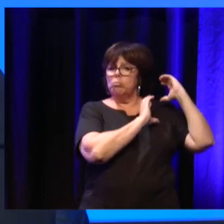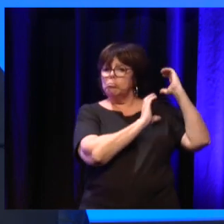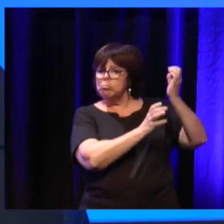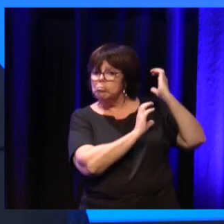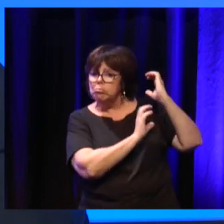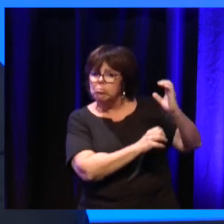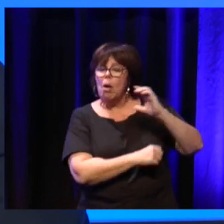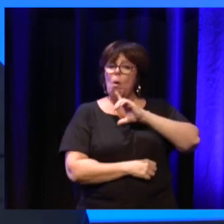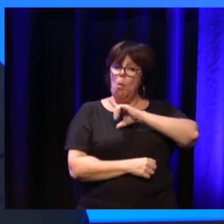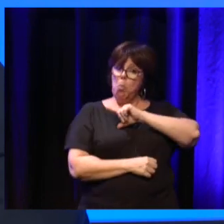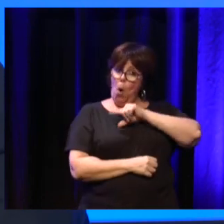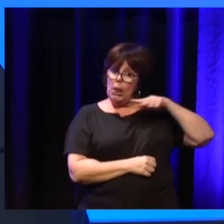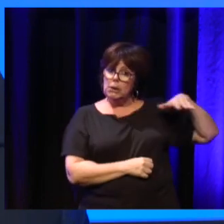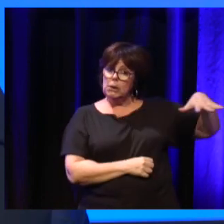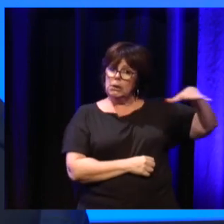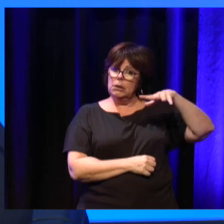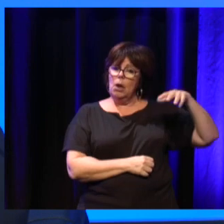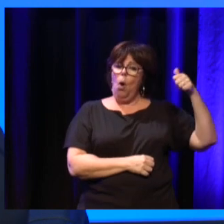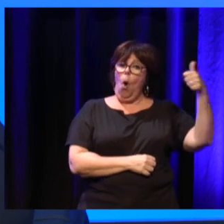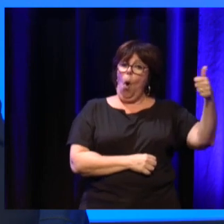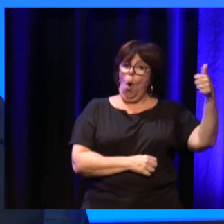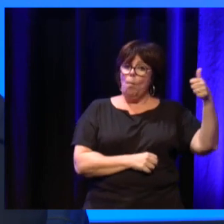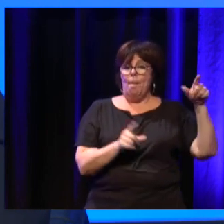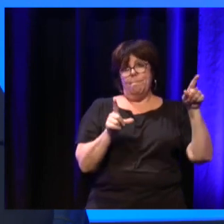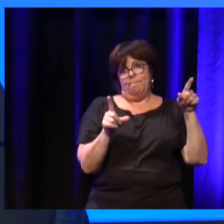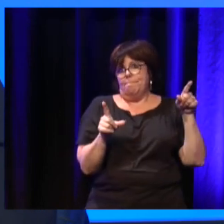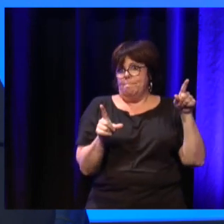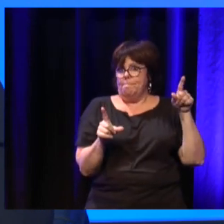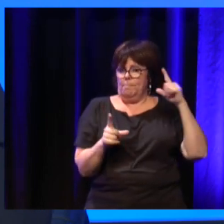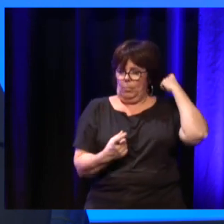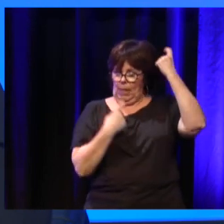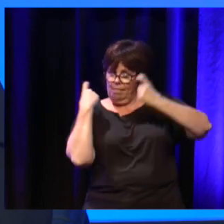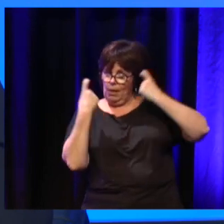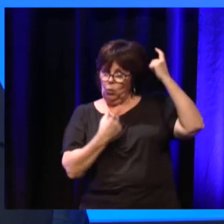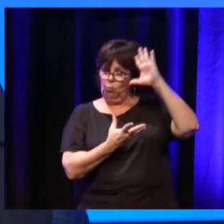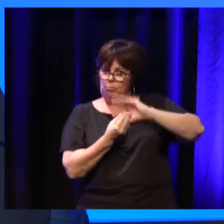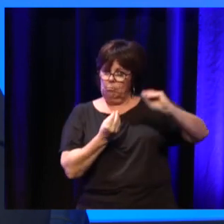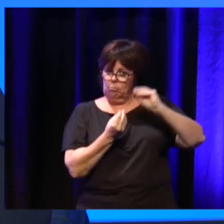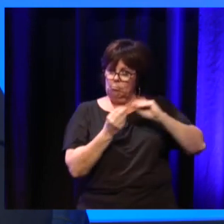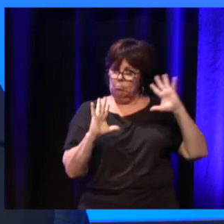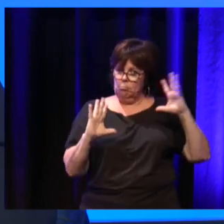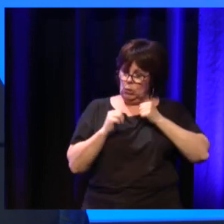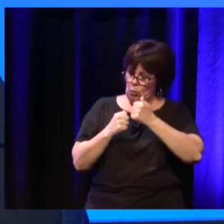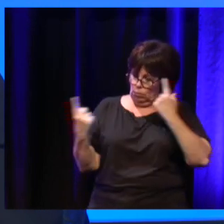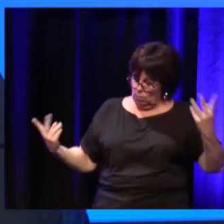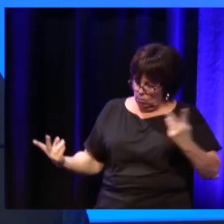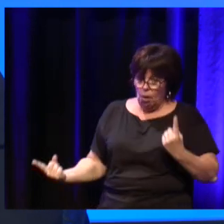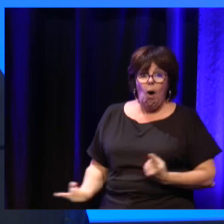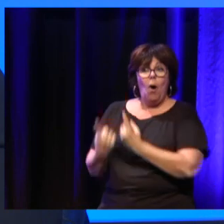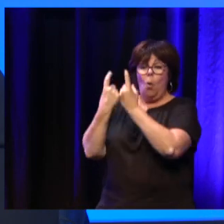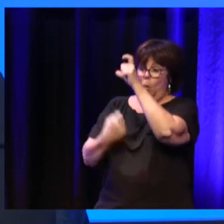qui peuvent se poser des questions pratiques mais aussi éthiques sur la manière d'appréhender certaines situations